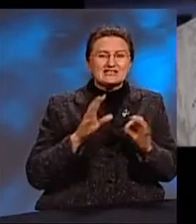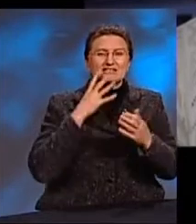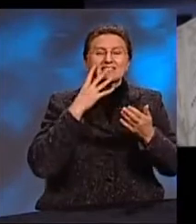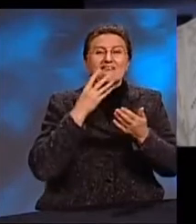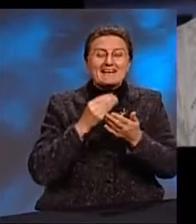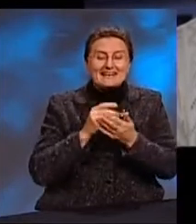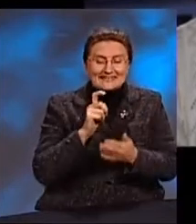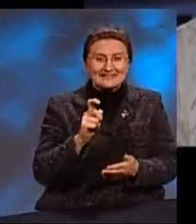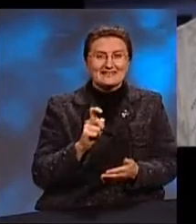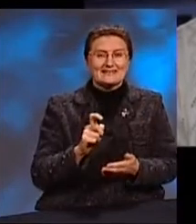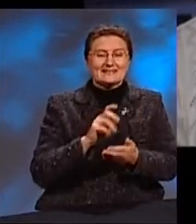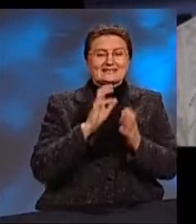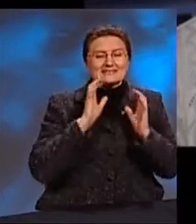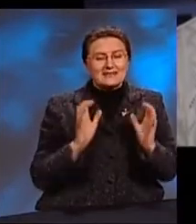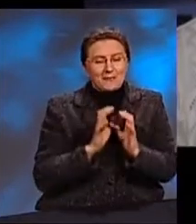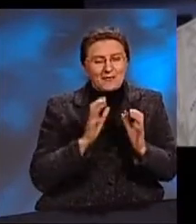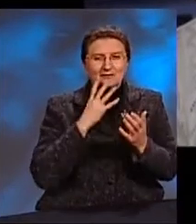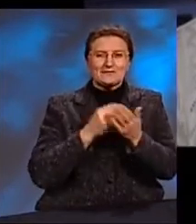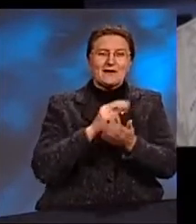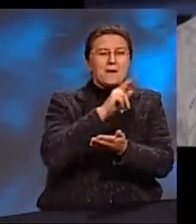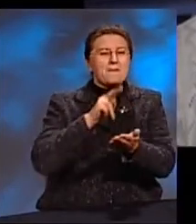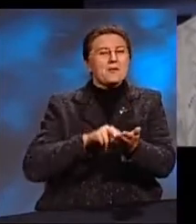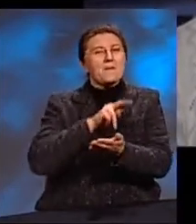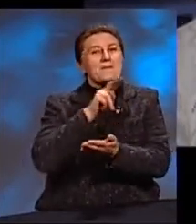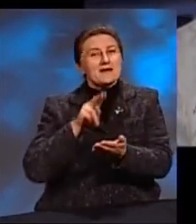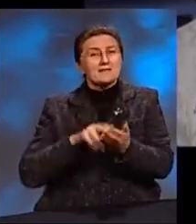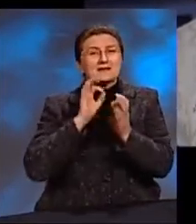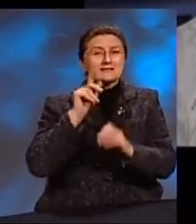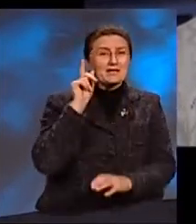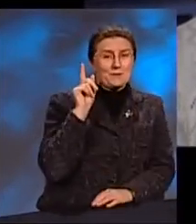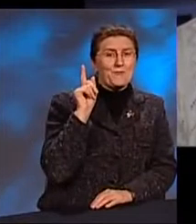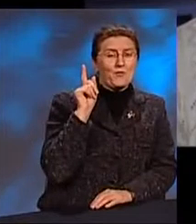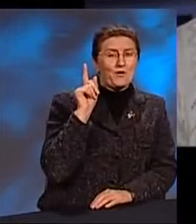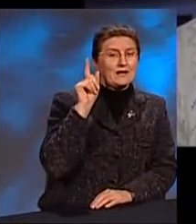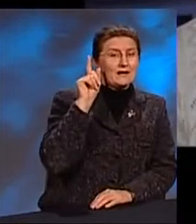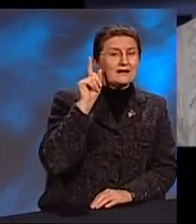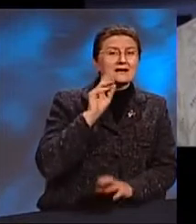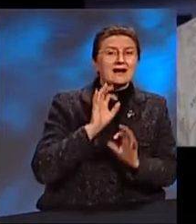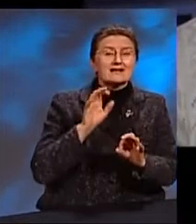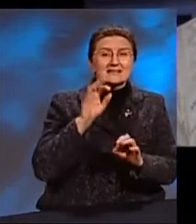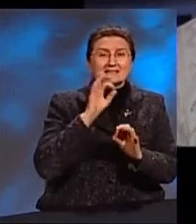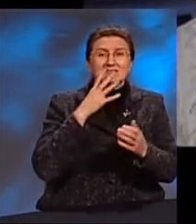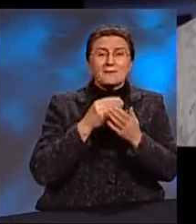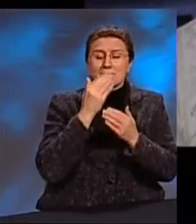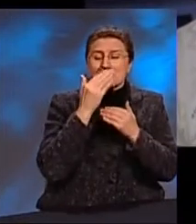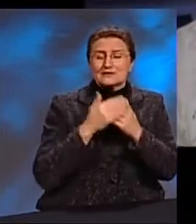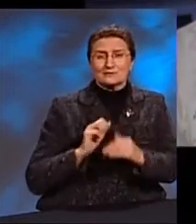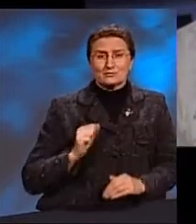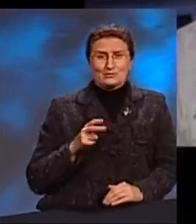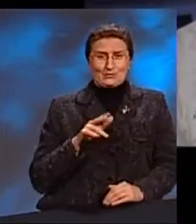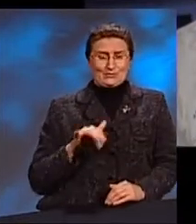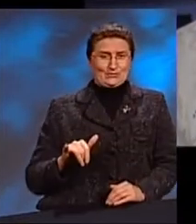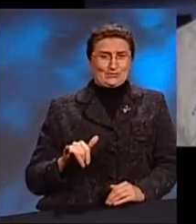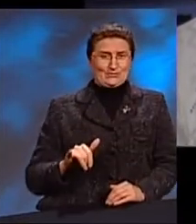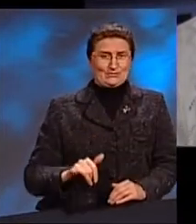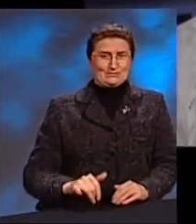своих заботах Расскажи о своих проблемах Расскажи ему Расскажи, как ты рассказываешь своему близкому другу